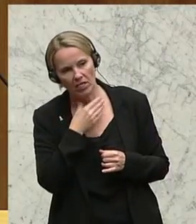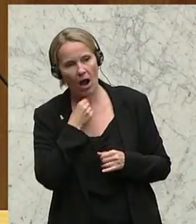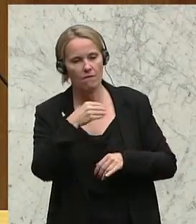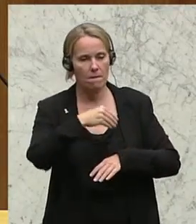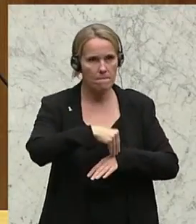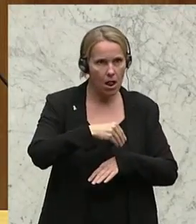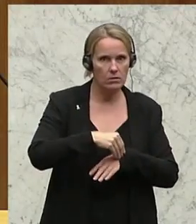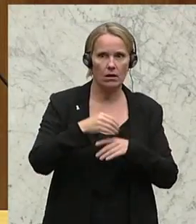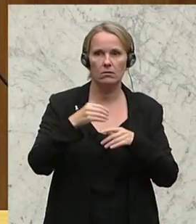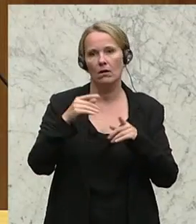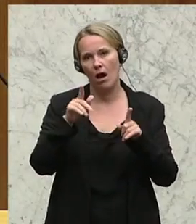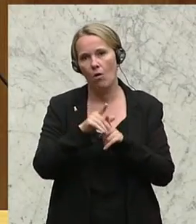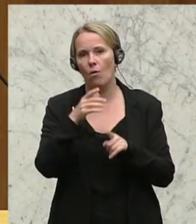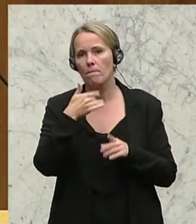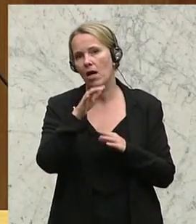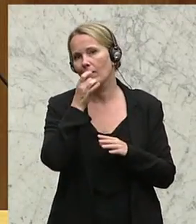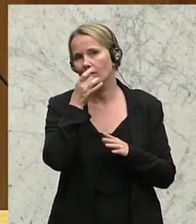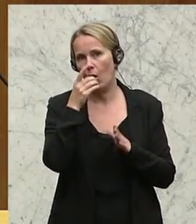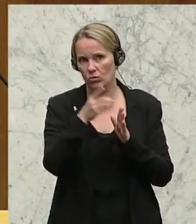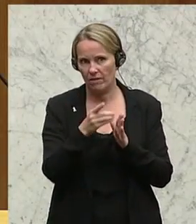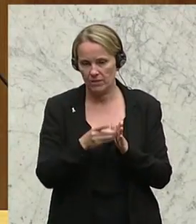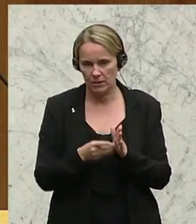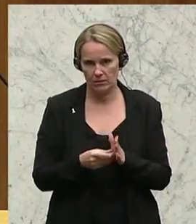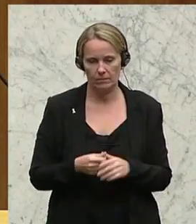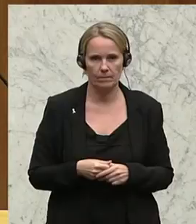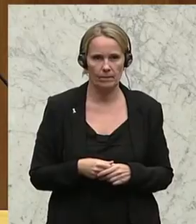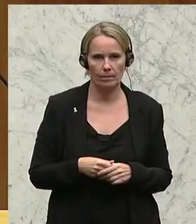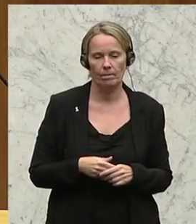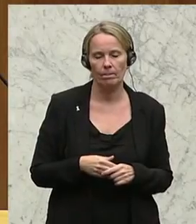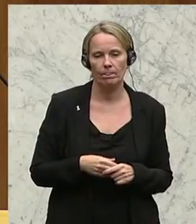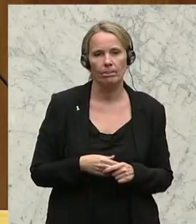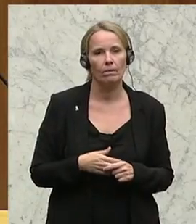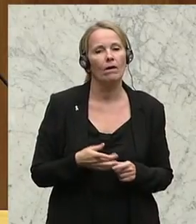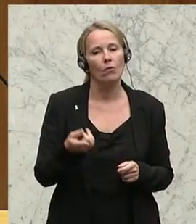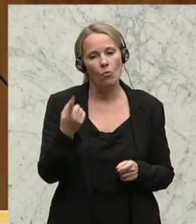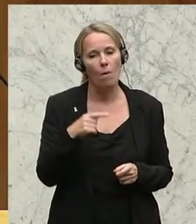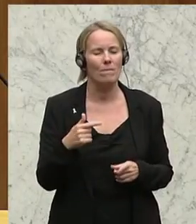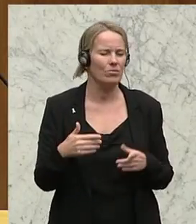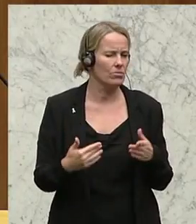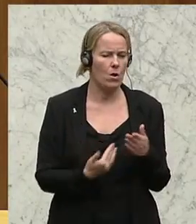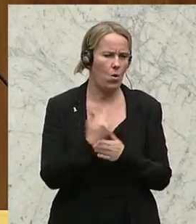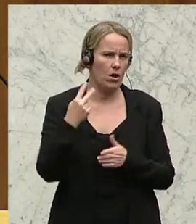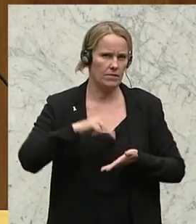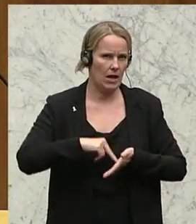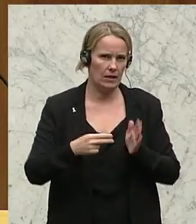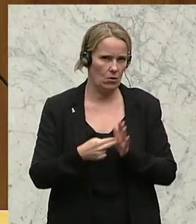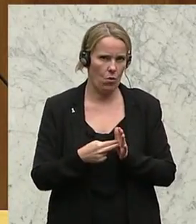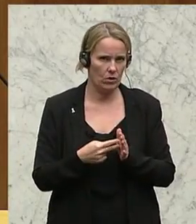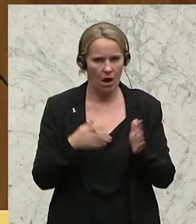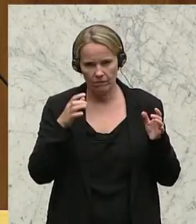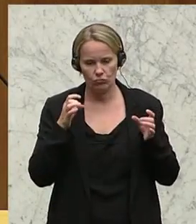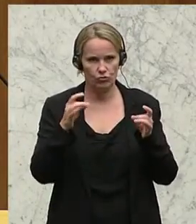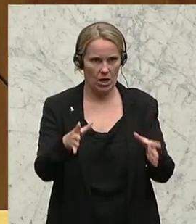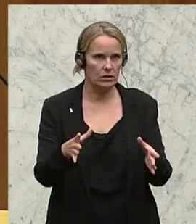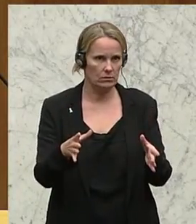melden und zu definieren. Es kommt im Wesentlichen eine neue Technologie auf die Straße